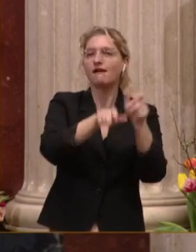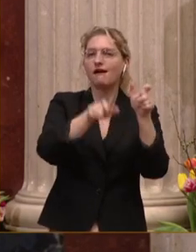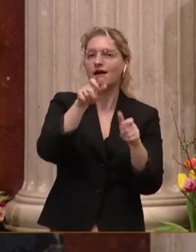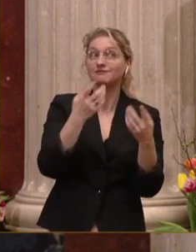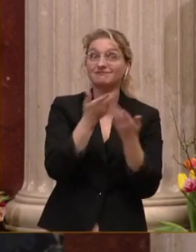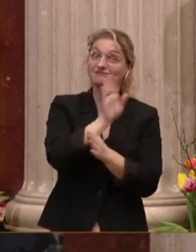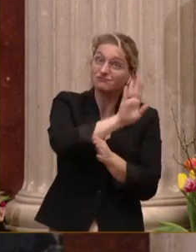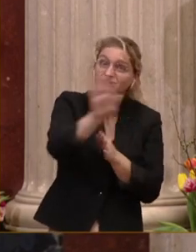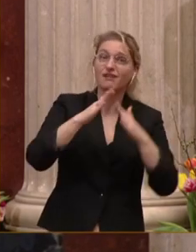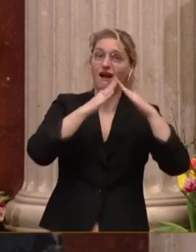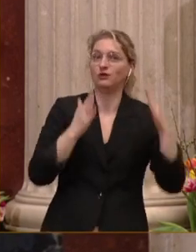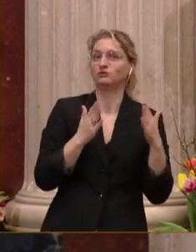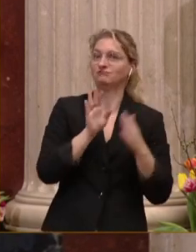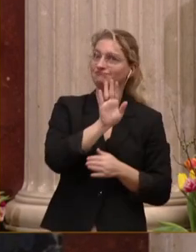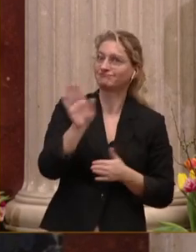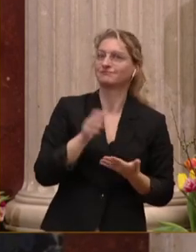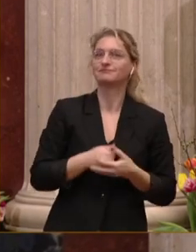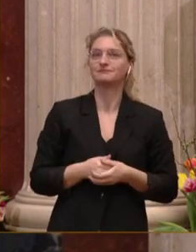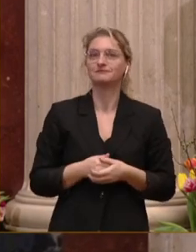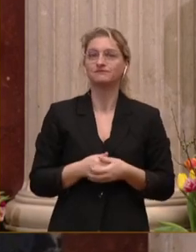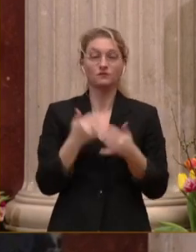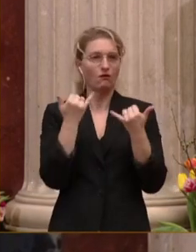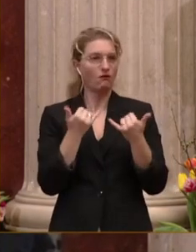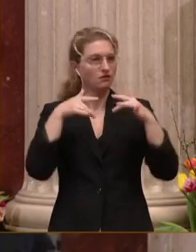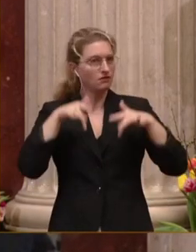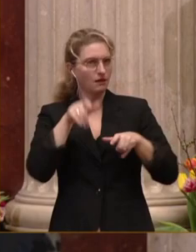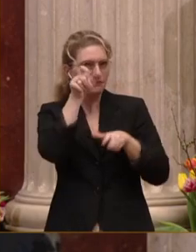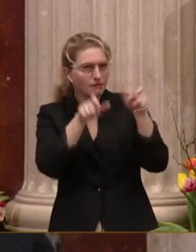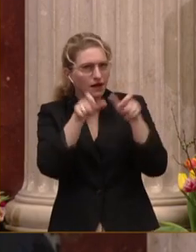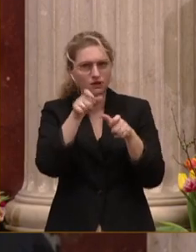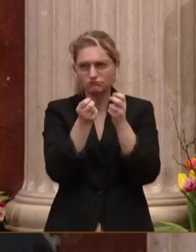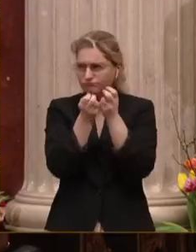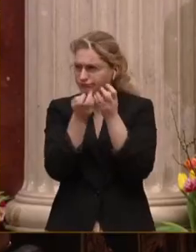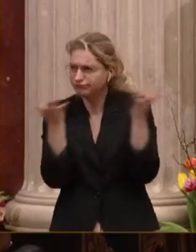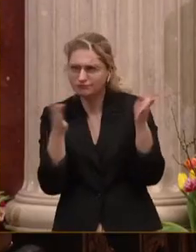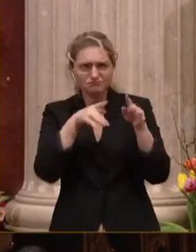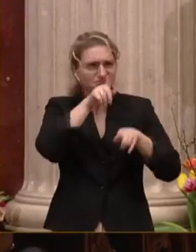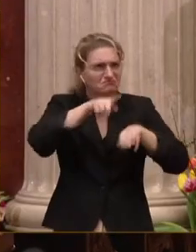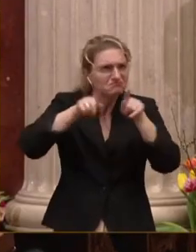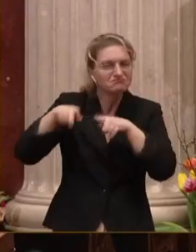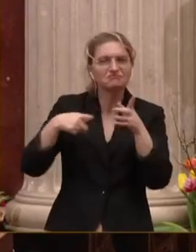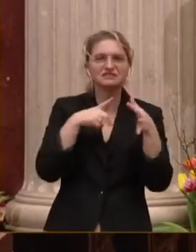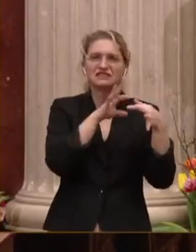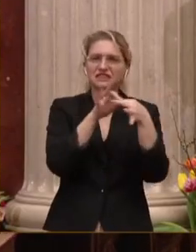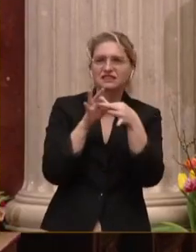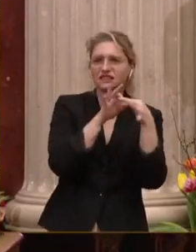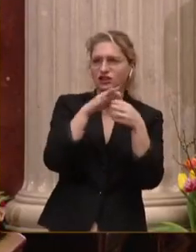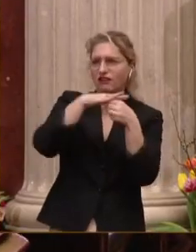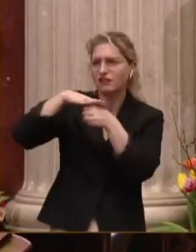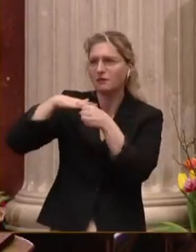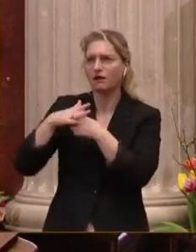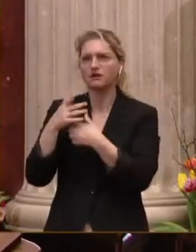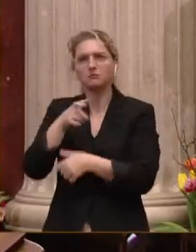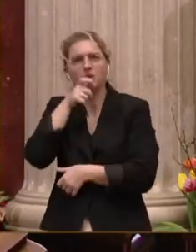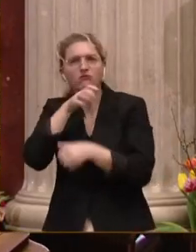Und es sind heute Persönlichkeiten aus allen möglichen gesellschaftlichen und beruflichen Bereichen